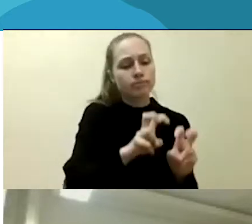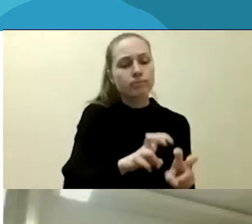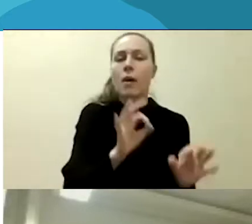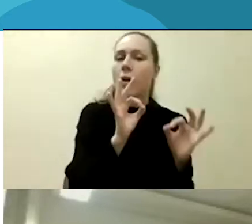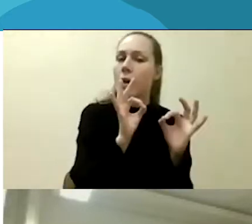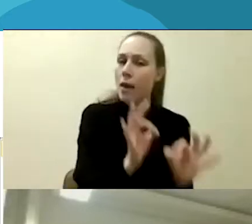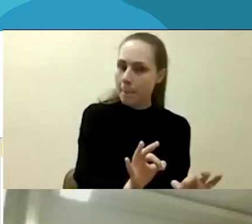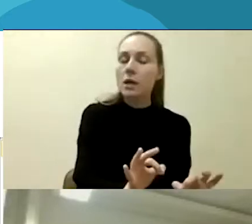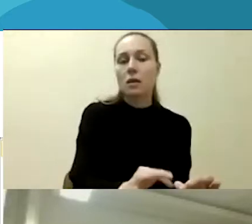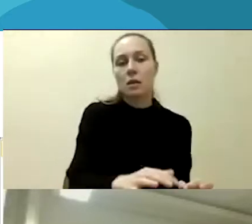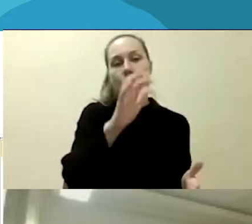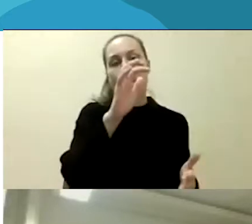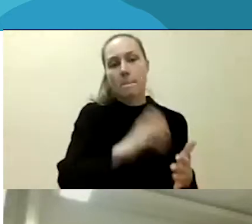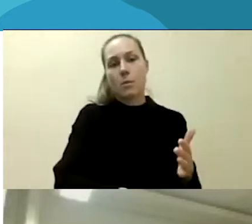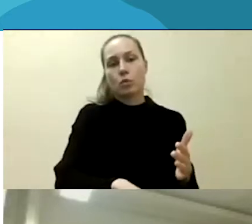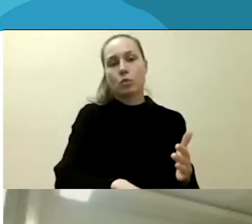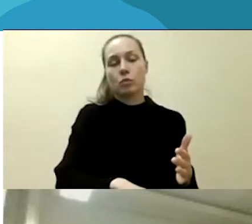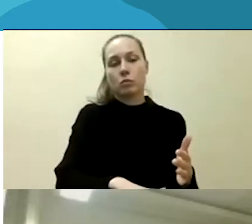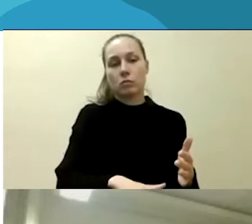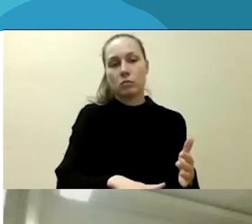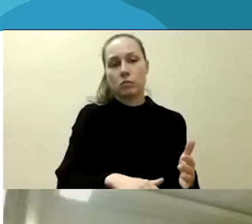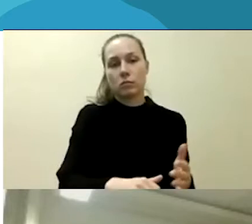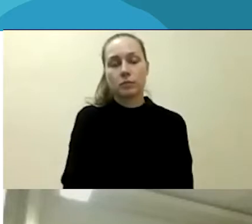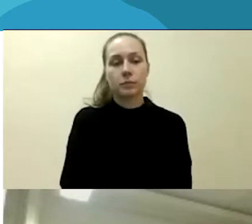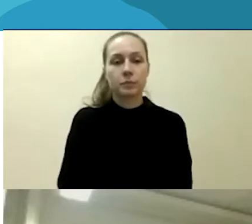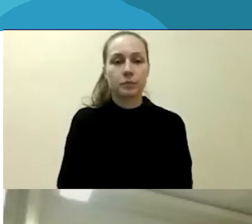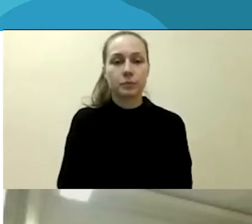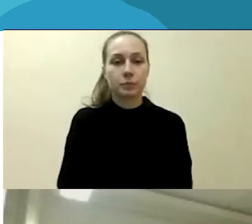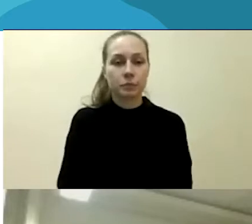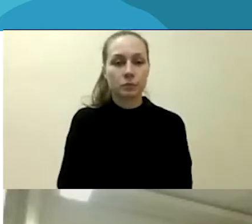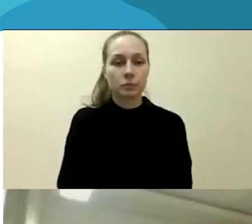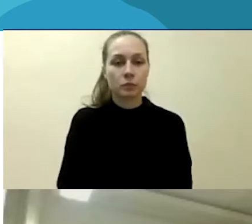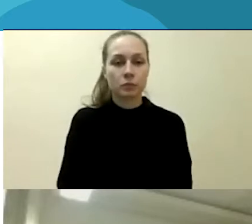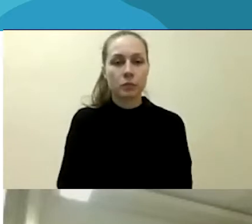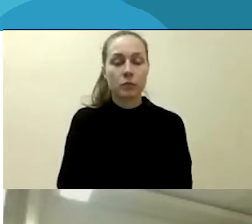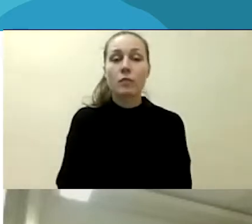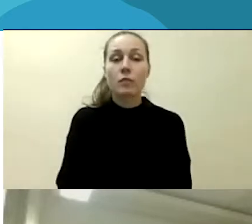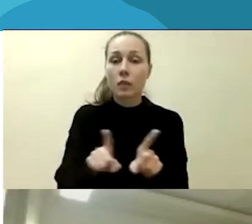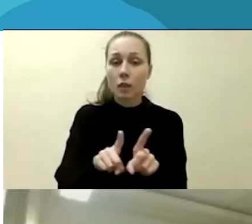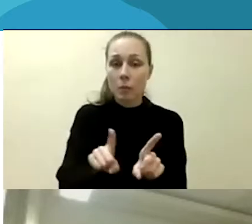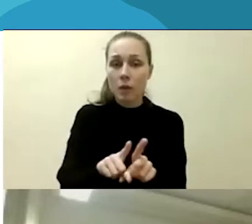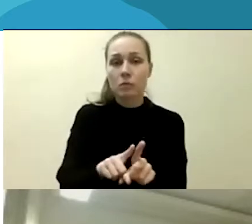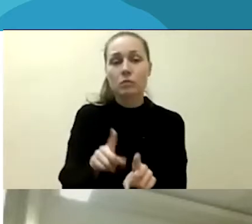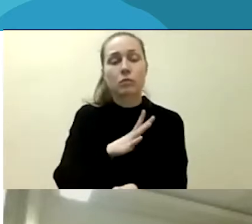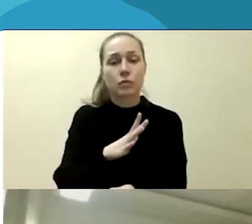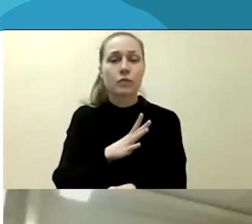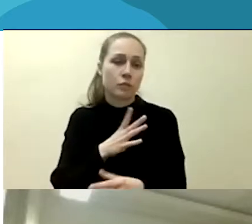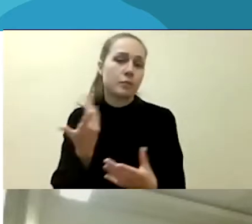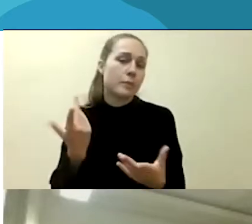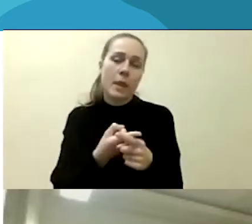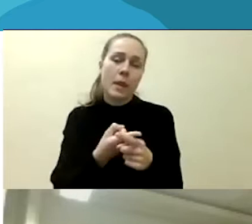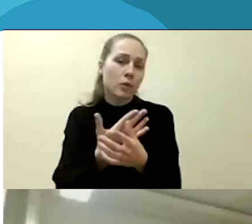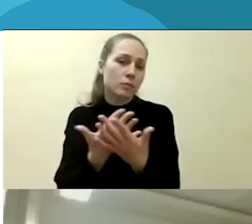pritaikyti baudžiamą į persekojimą. Taip pat turėjome tam tikrų išorinių priemonių, tai